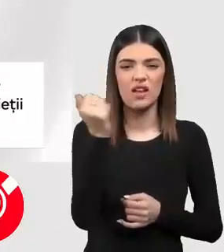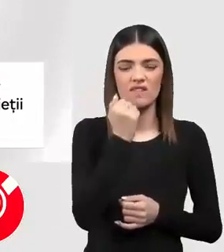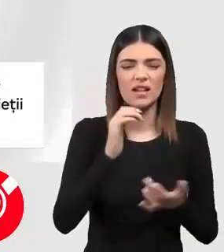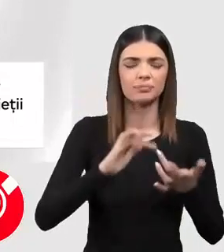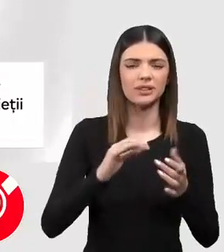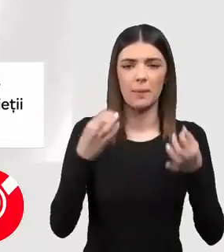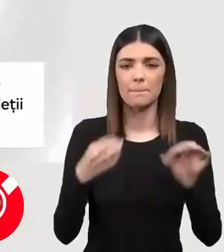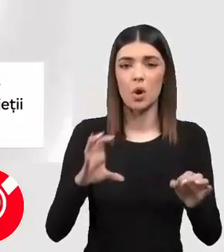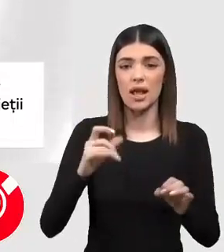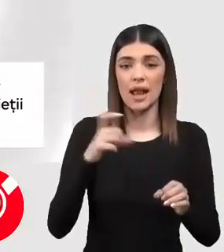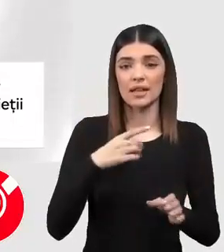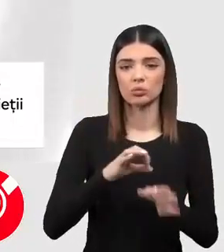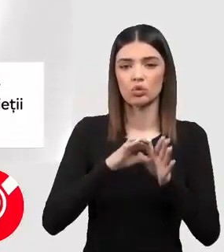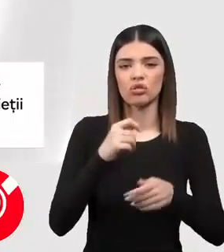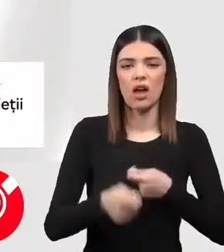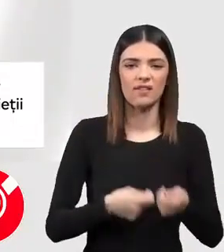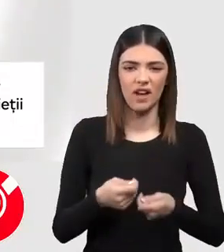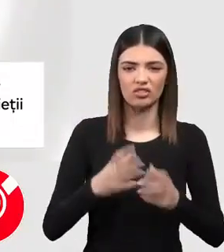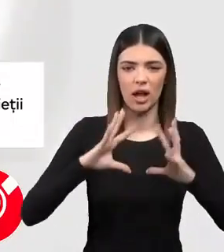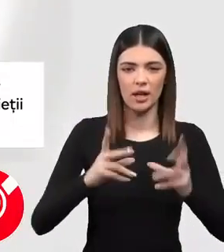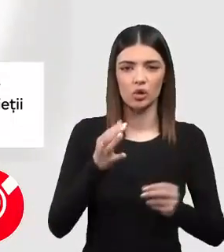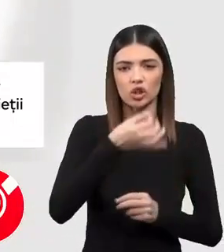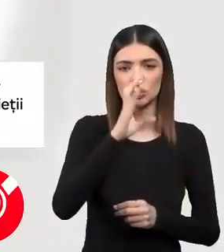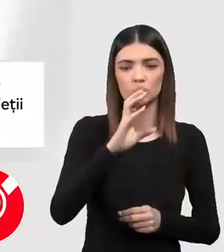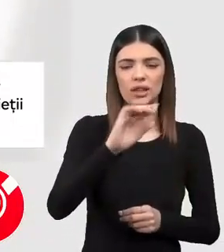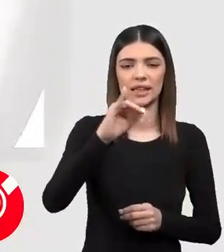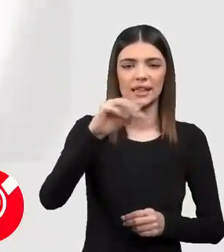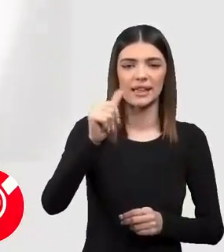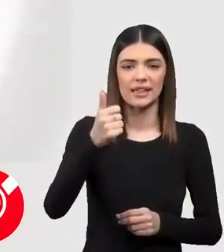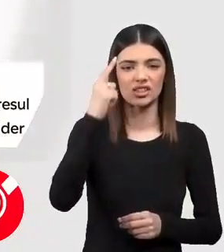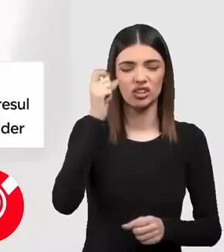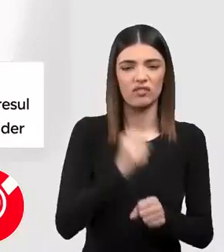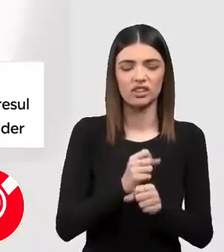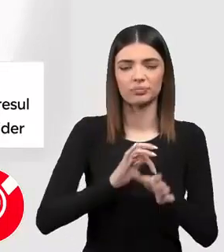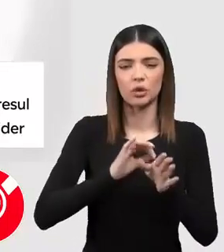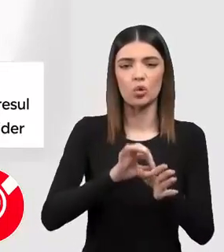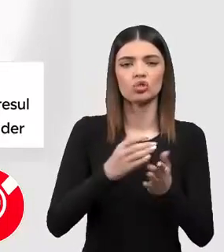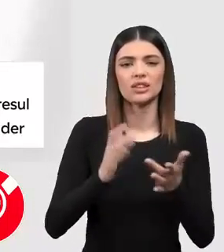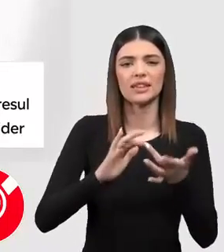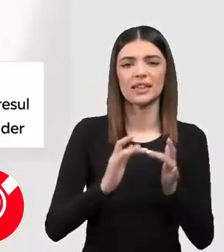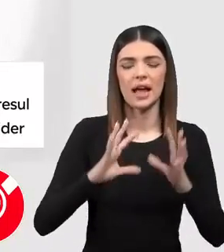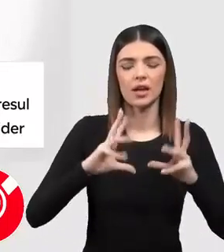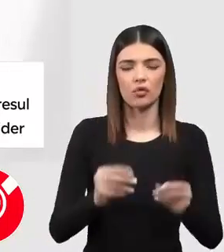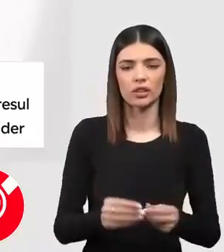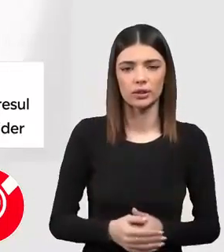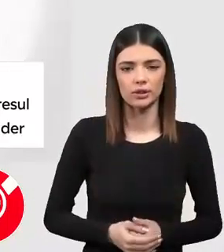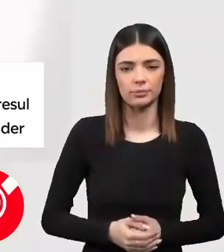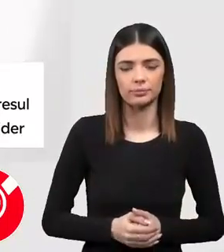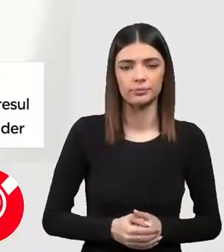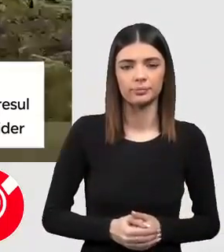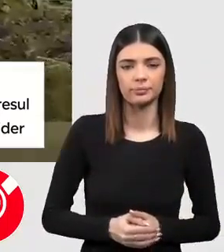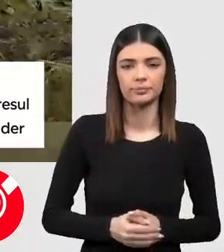au influențat aceste tehnologii în modul în care sunt conduse afacerile agricole, îți spune George Chiriță, coordonator digitalizare AgroInnovator.